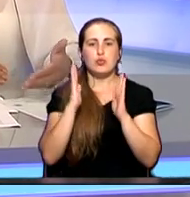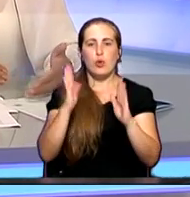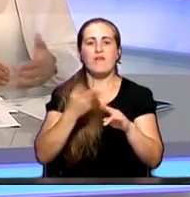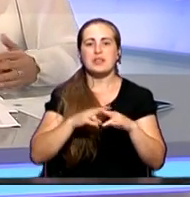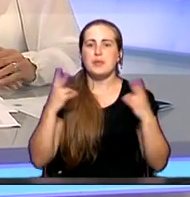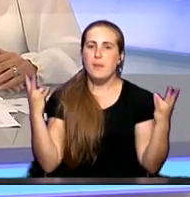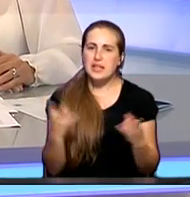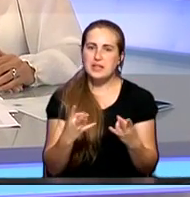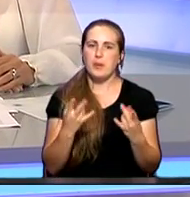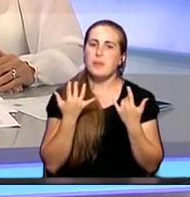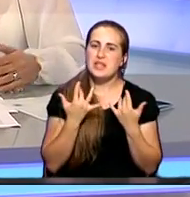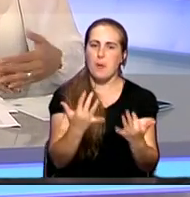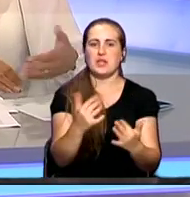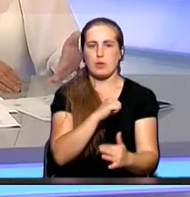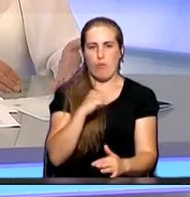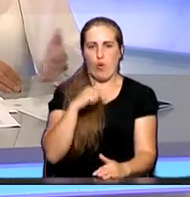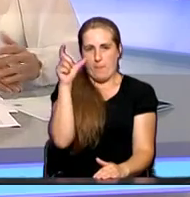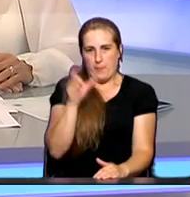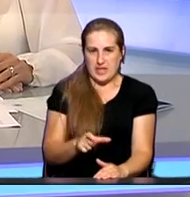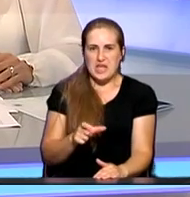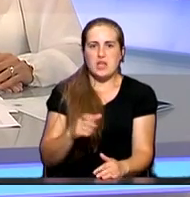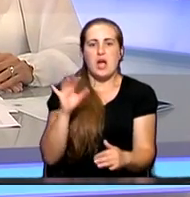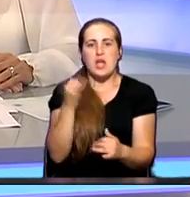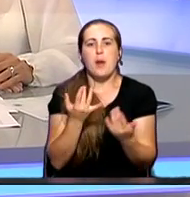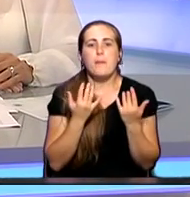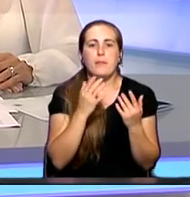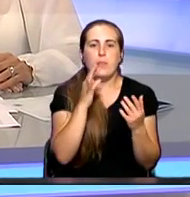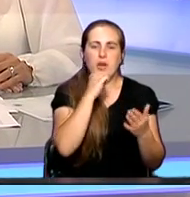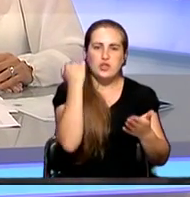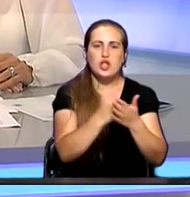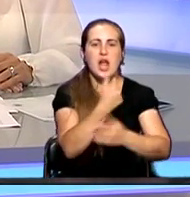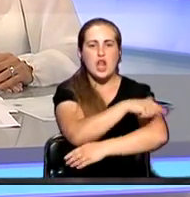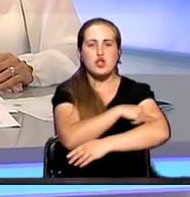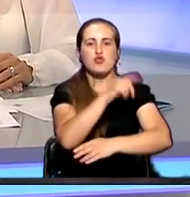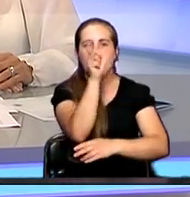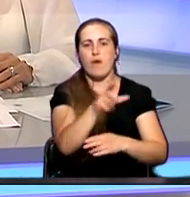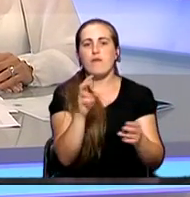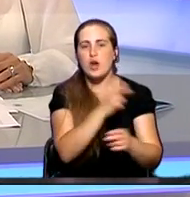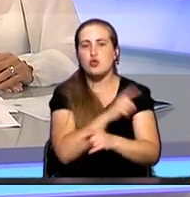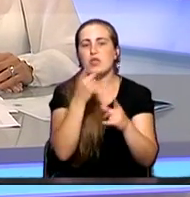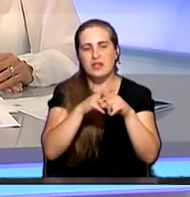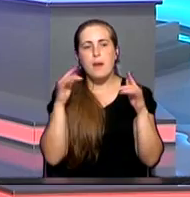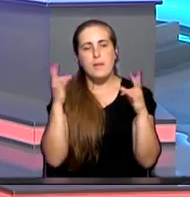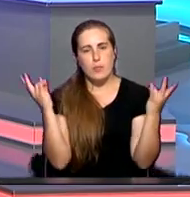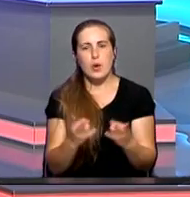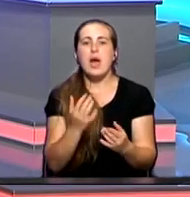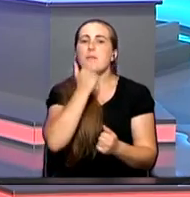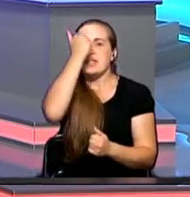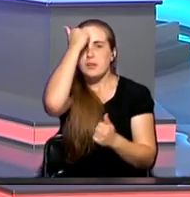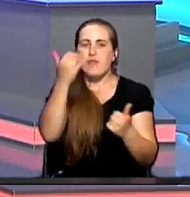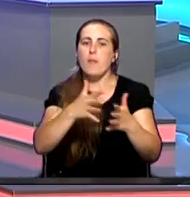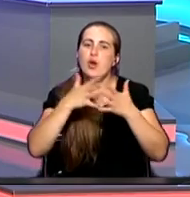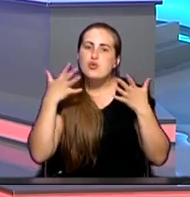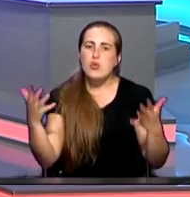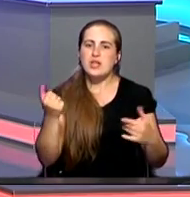необходимость или потребность самого пациента и подтверждение лечащего врача о том, что это действительно необходимо. Спасибо вам большое за